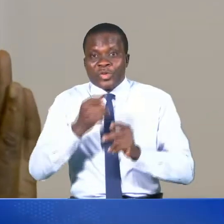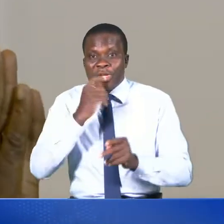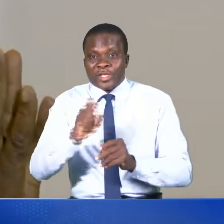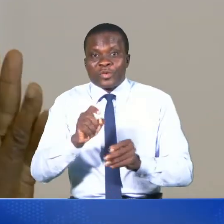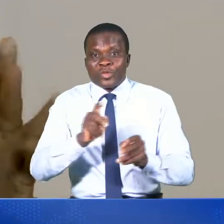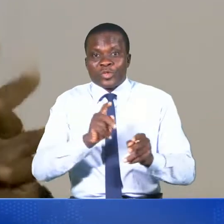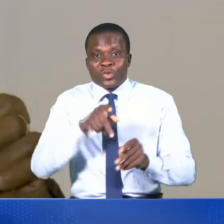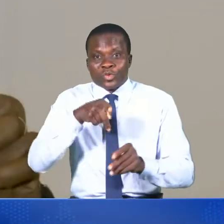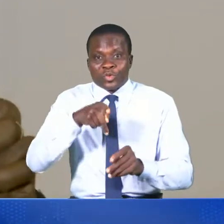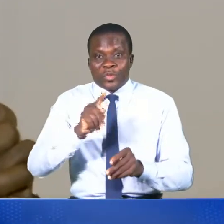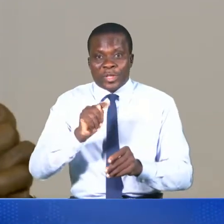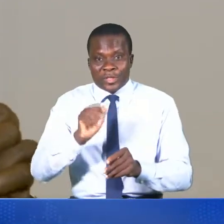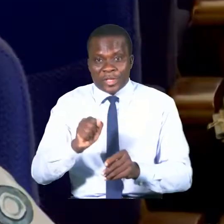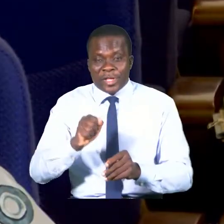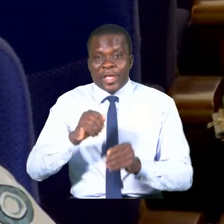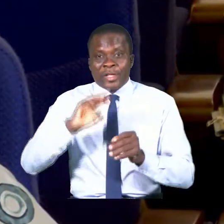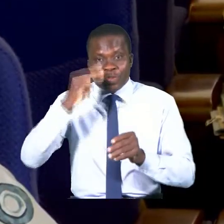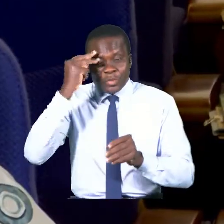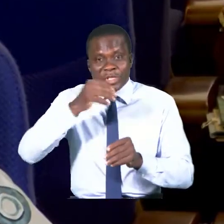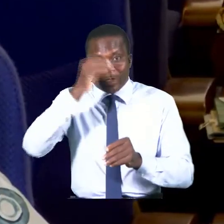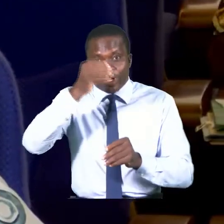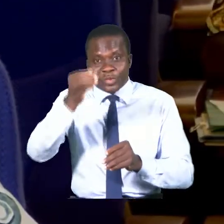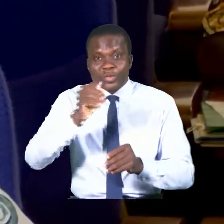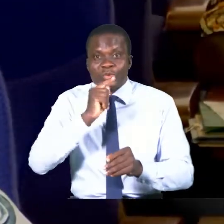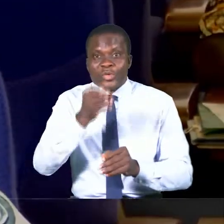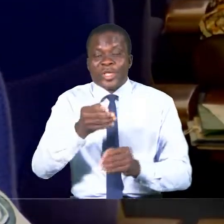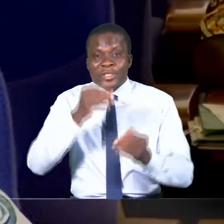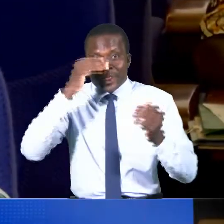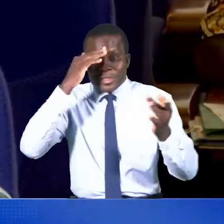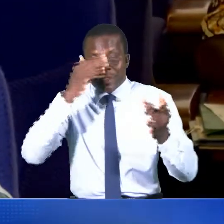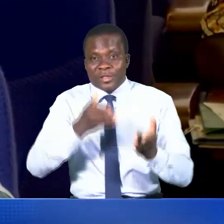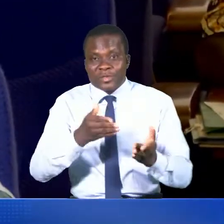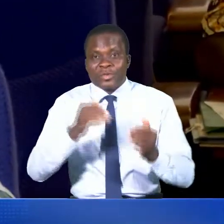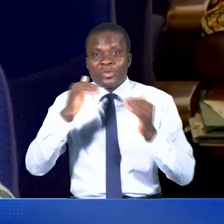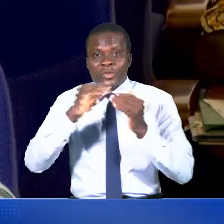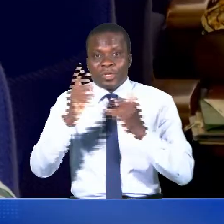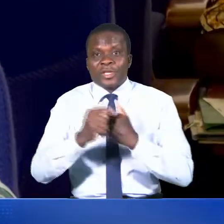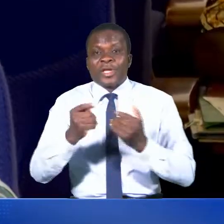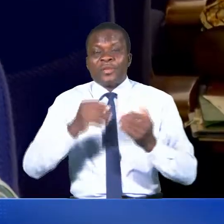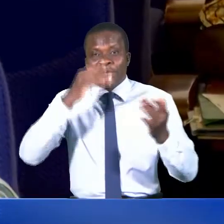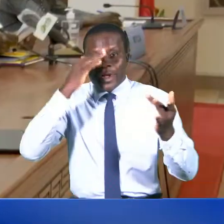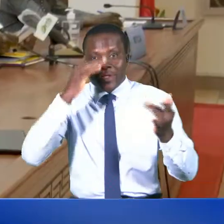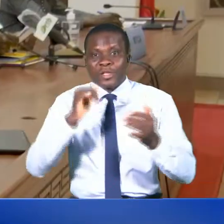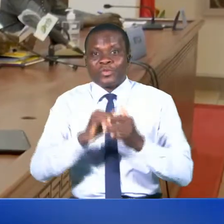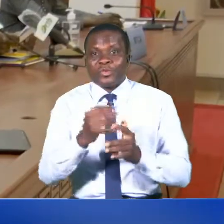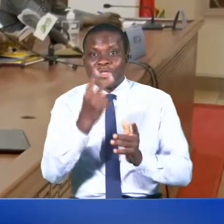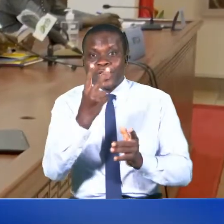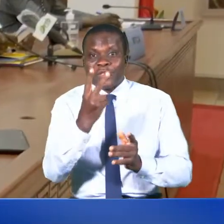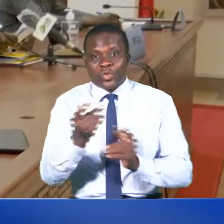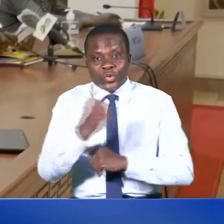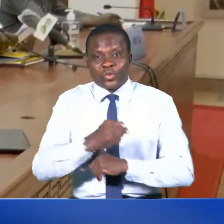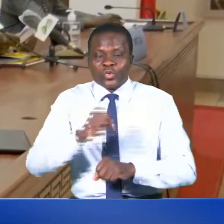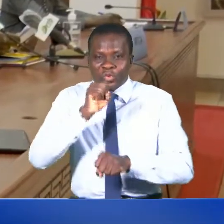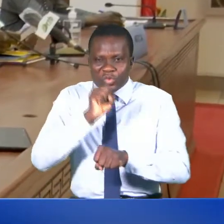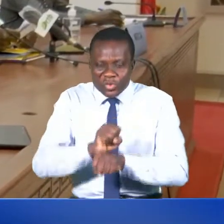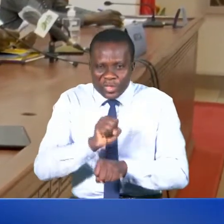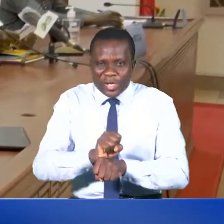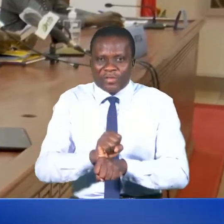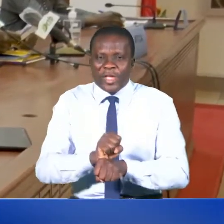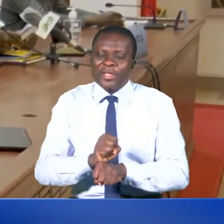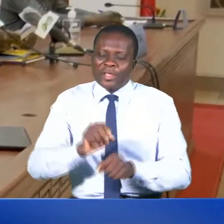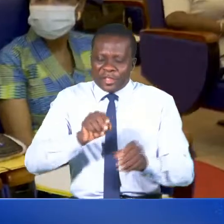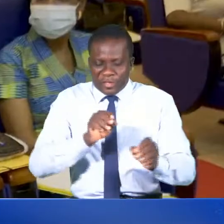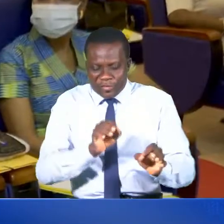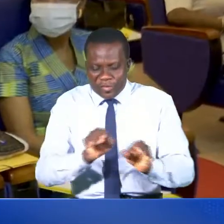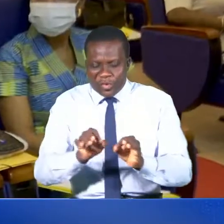annuel du ministère de la Culture était attendue. Également attendu de ces deux jours de travaux, un reprofilage du